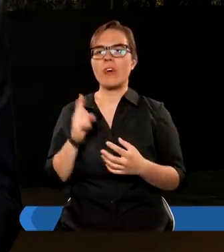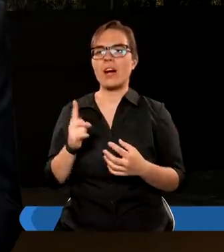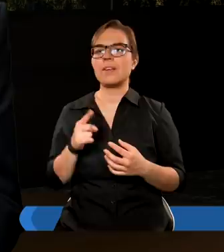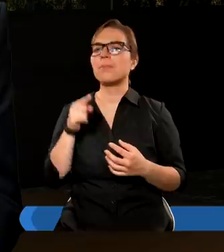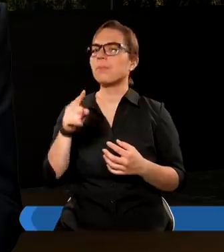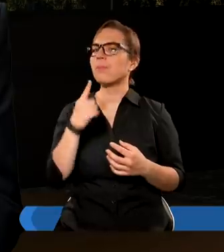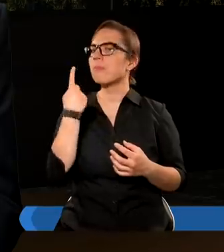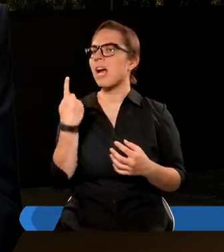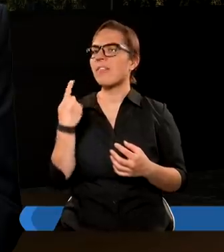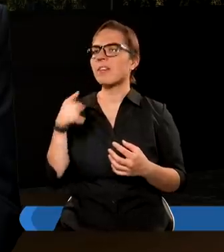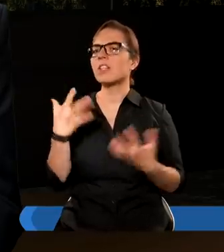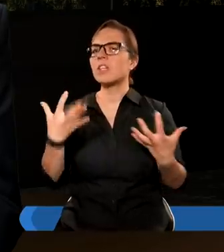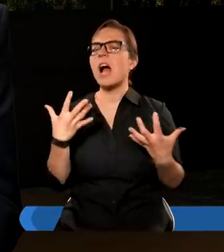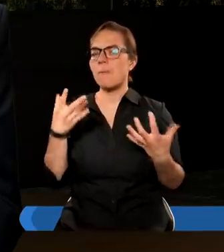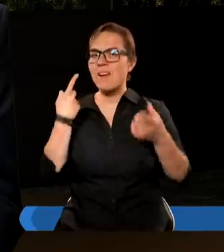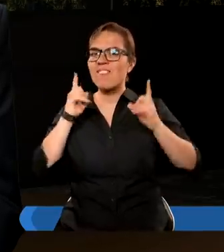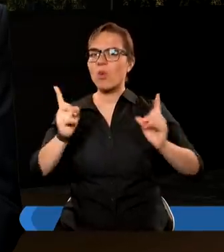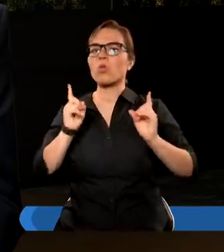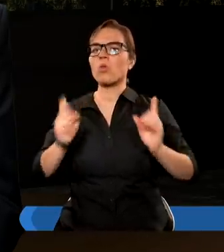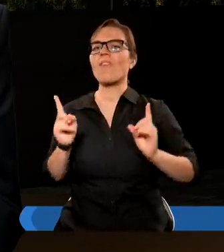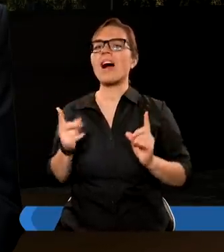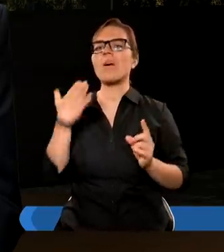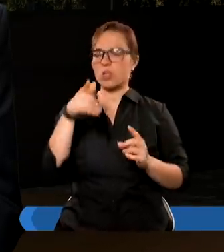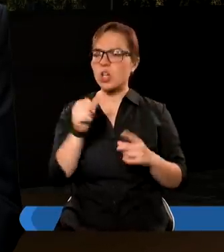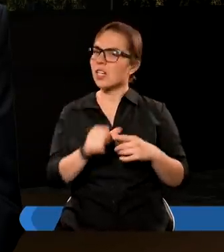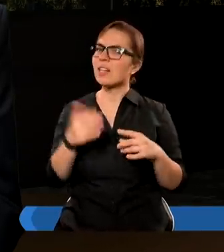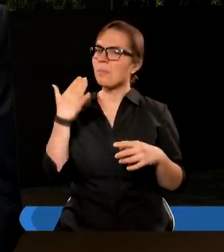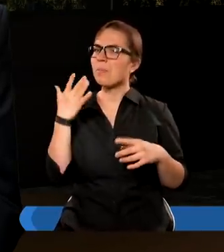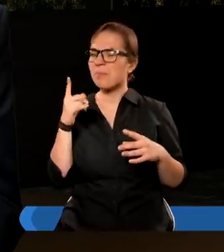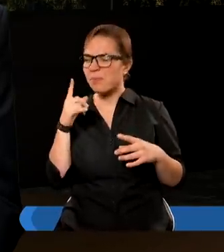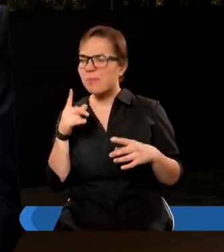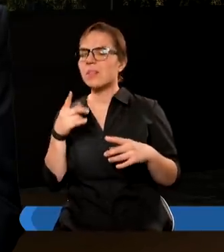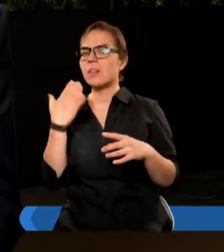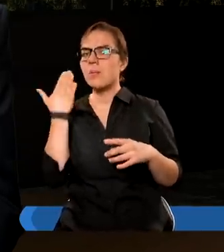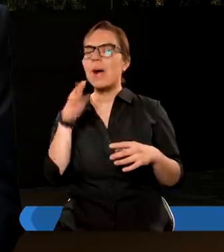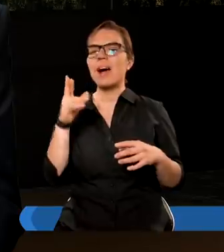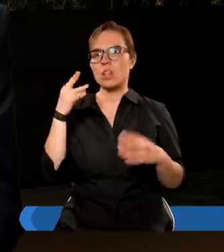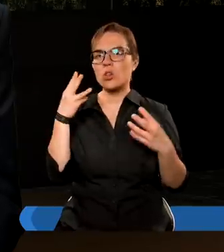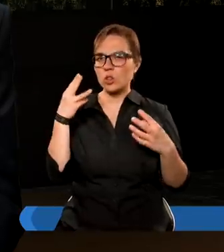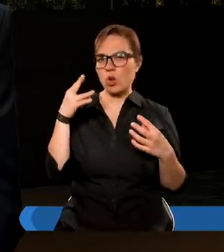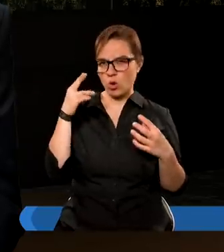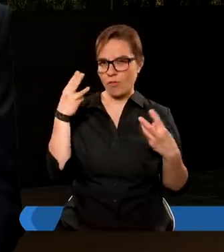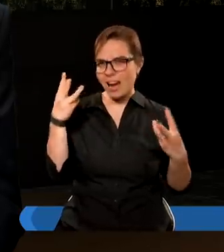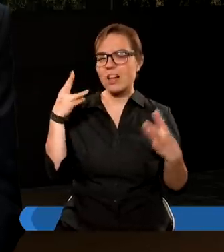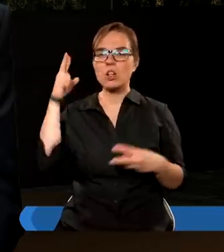Pierwsze, które chciałbym zwrócić uwagę i uważam, że to jest jedno z najlepszych rozumień.